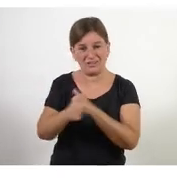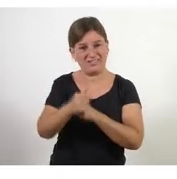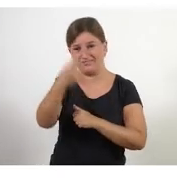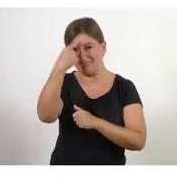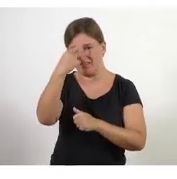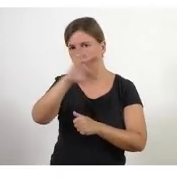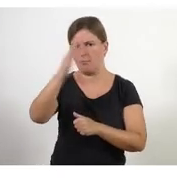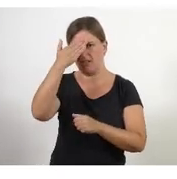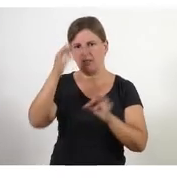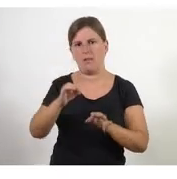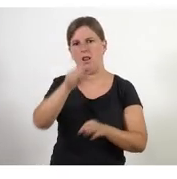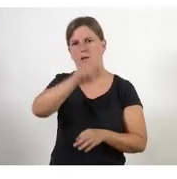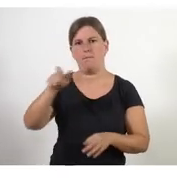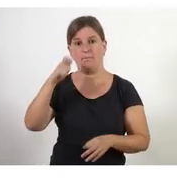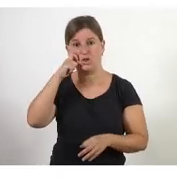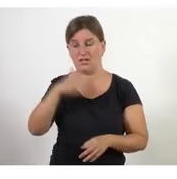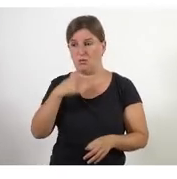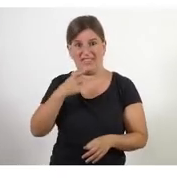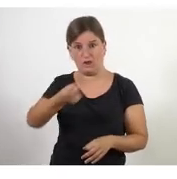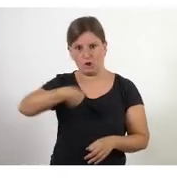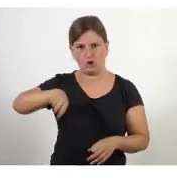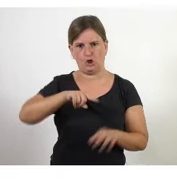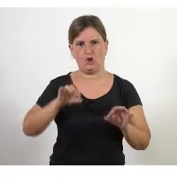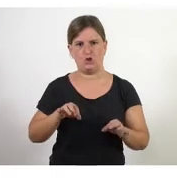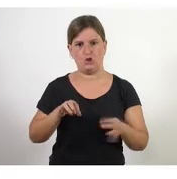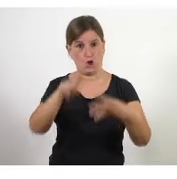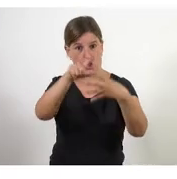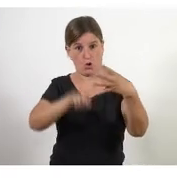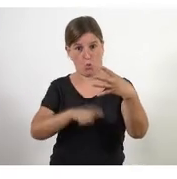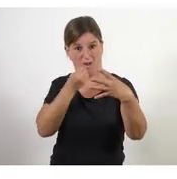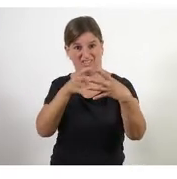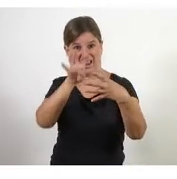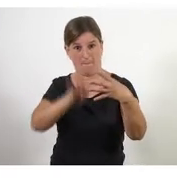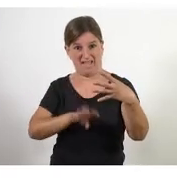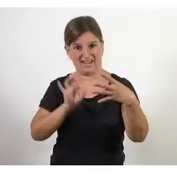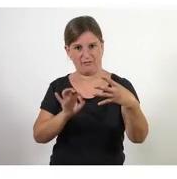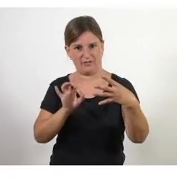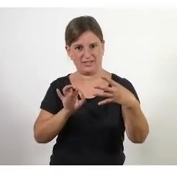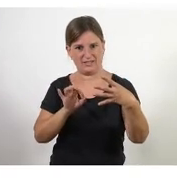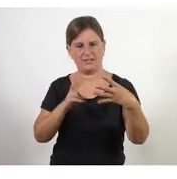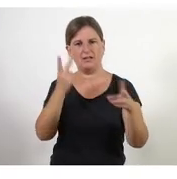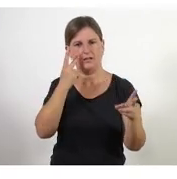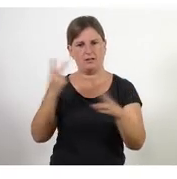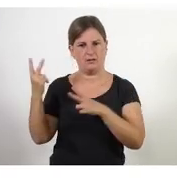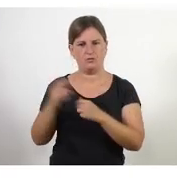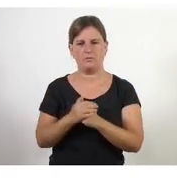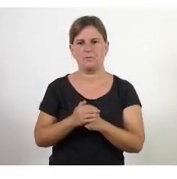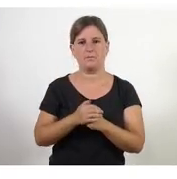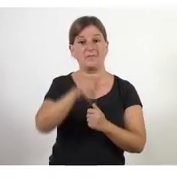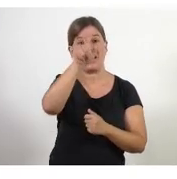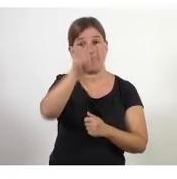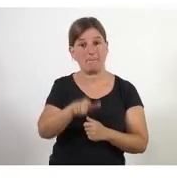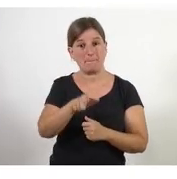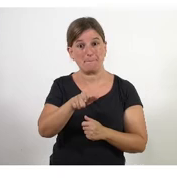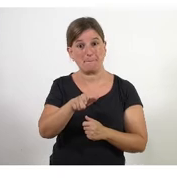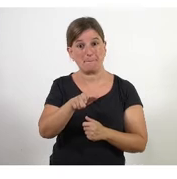això que vol dir que hi ha quatre valors del manifest que per a més són posem a les persones els